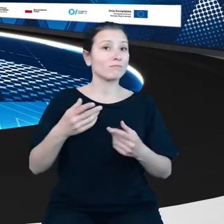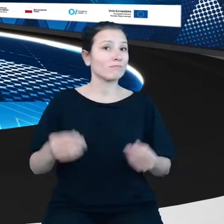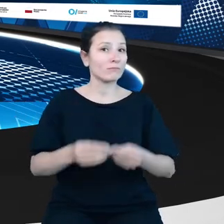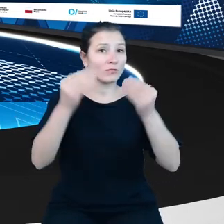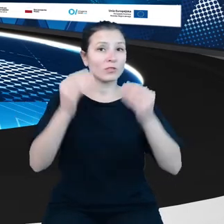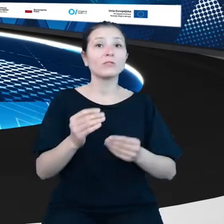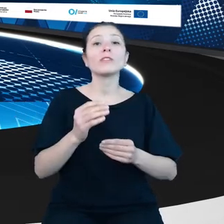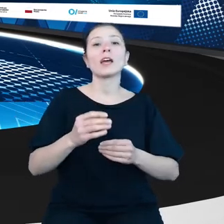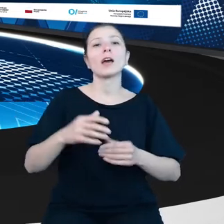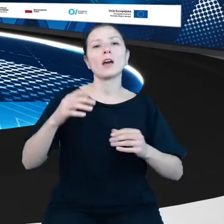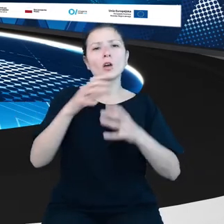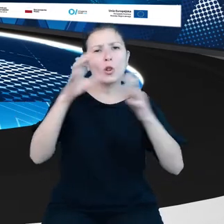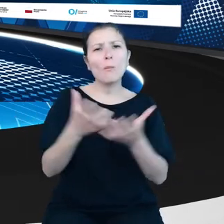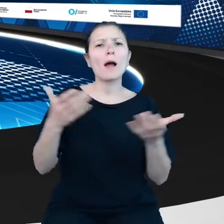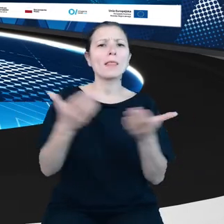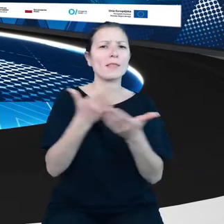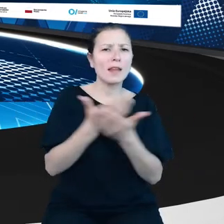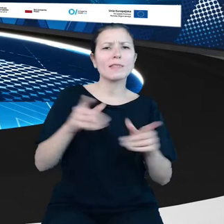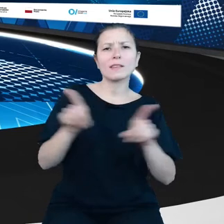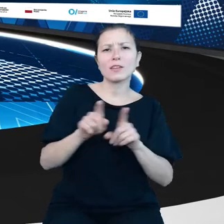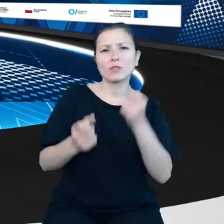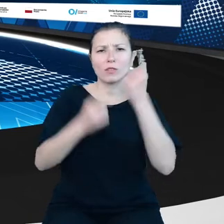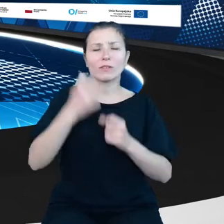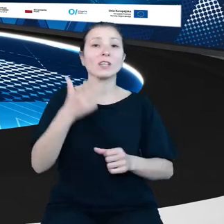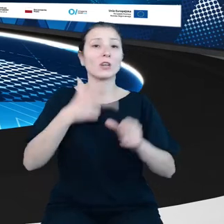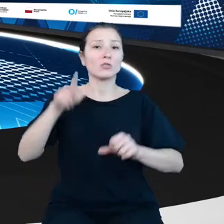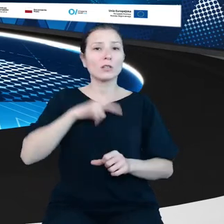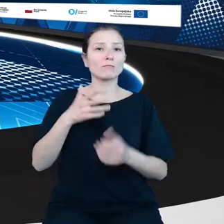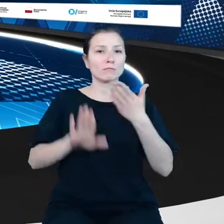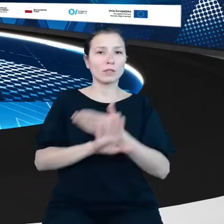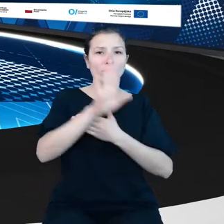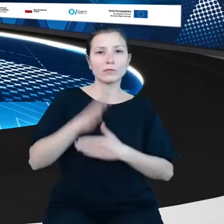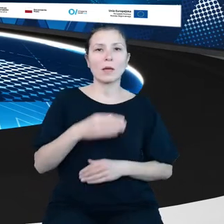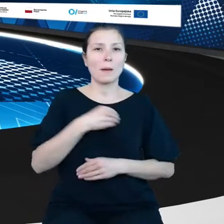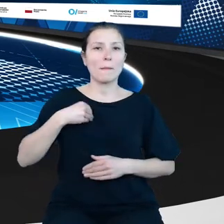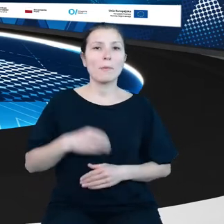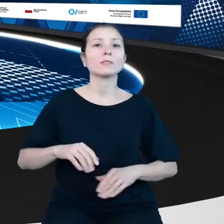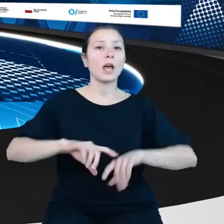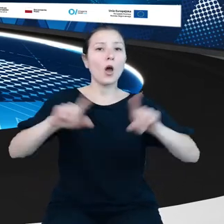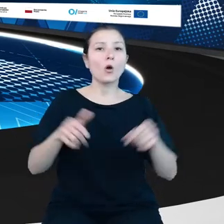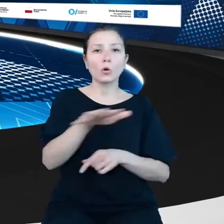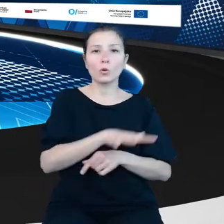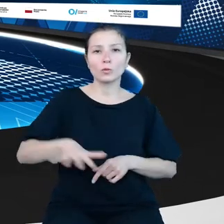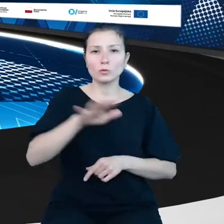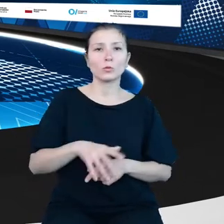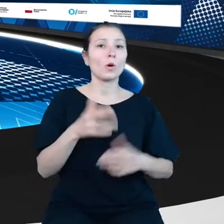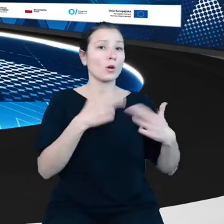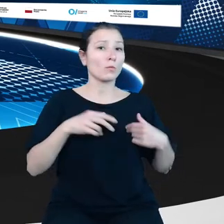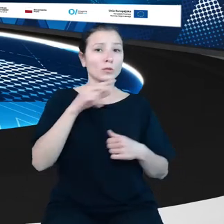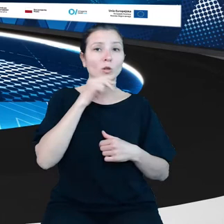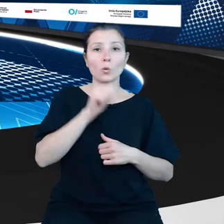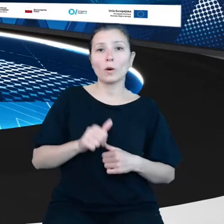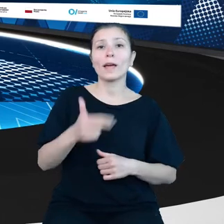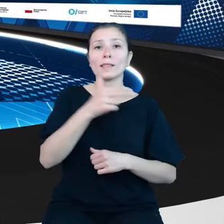trendy i innowacje. Trzy lata temu reprezentował Polskę przy okrągłym stole Komisji Europejskiej podczas rozmów o dyrektywie PSI.